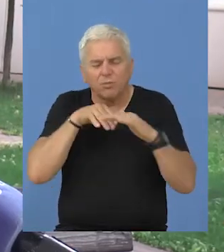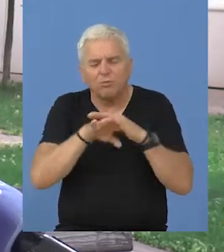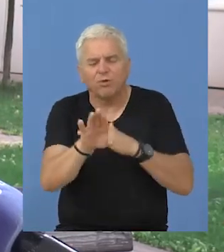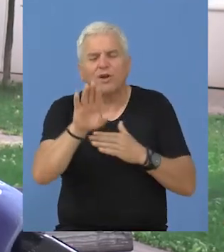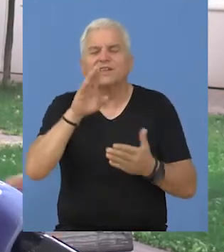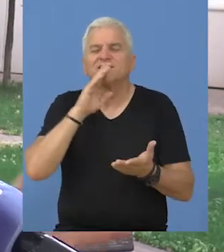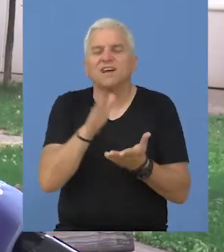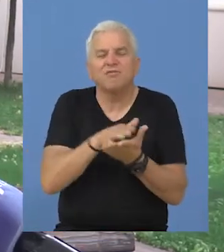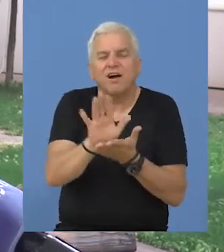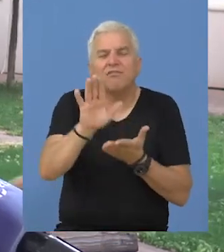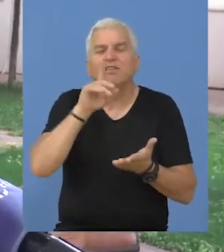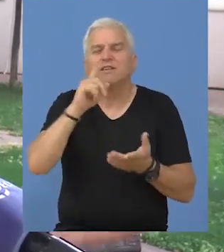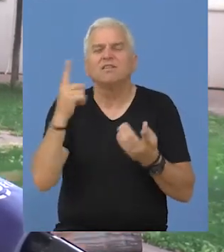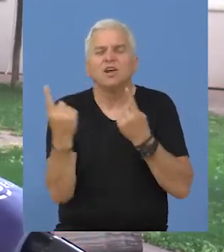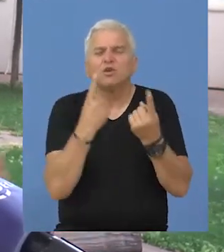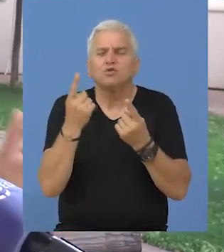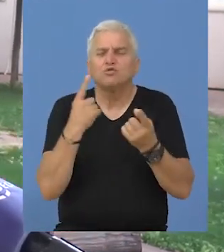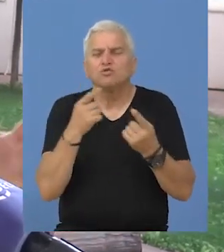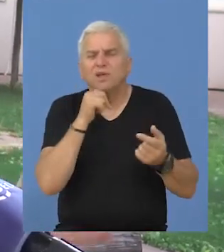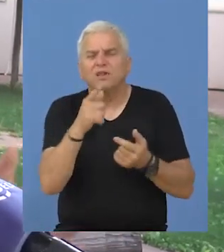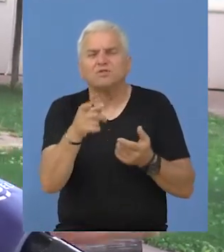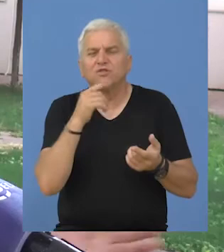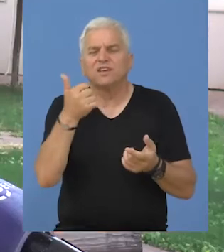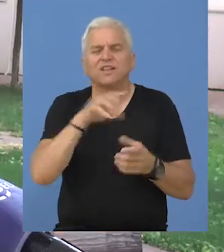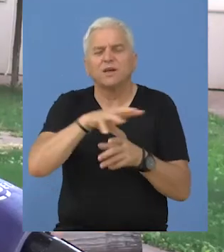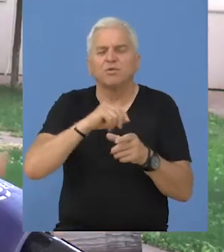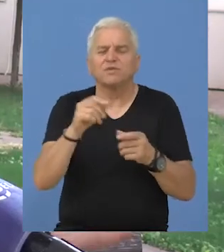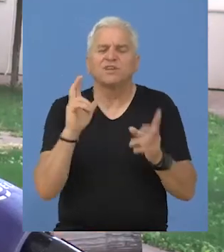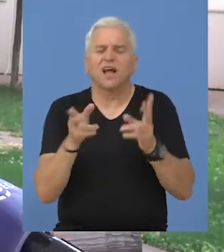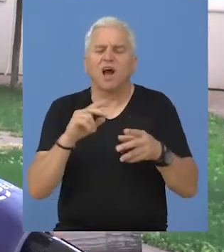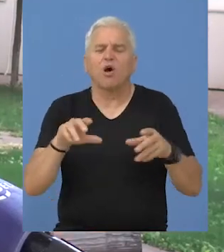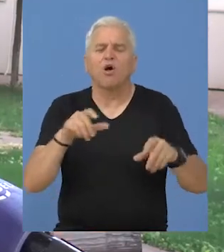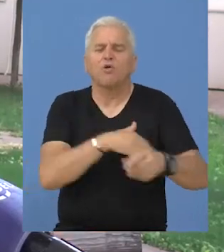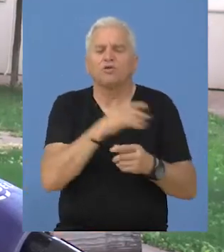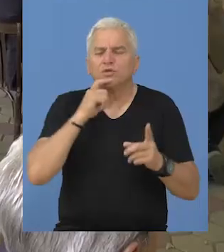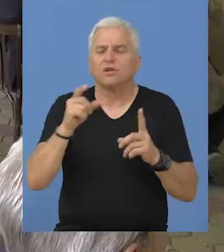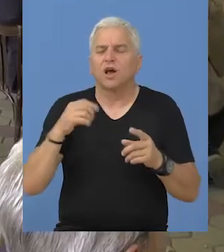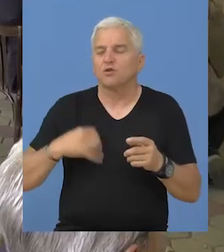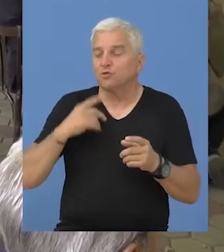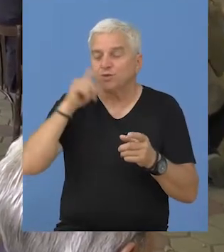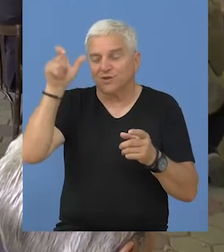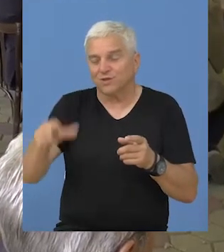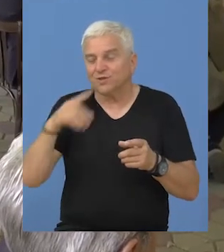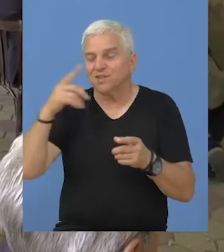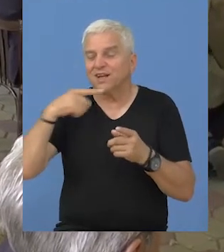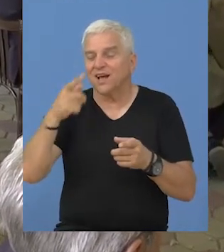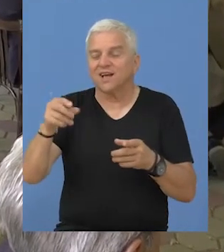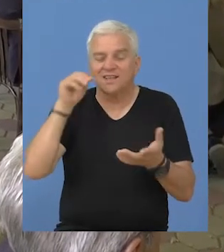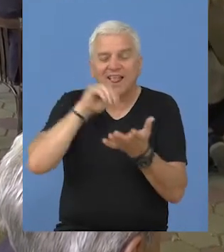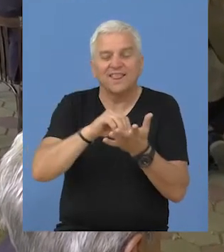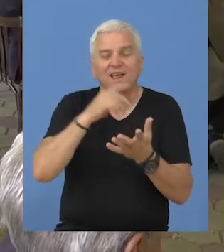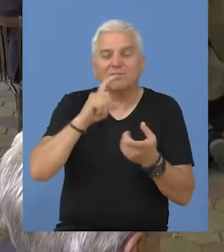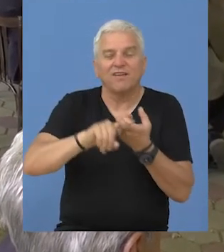da lakše proklizavam kroz temu koja se zove sudbina jedne porodice kao što je Dunđerski. Subutički ističe da je